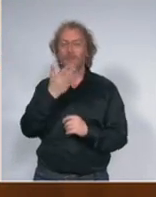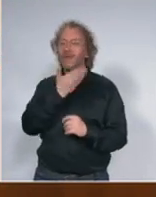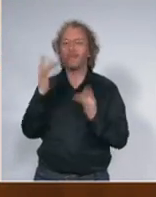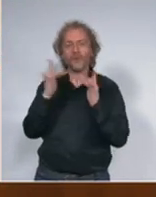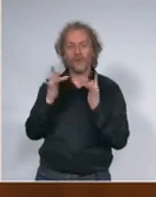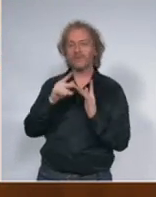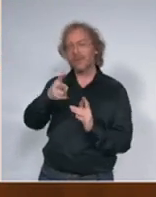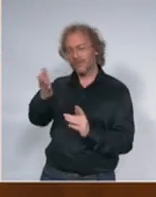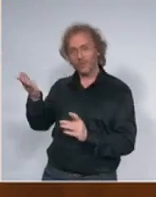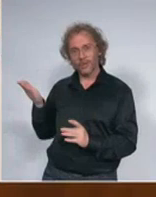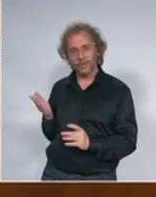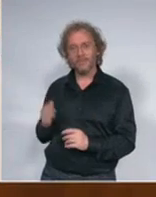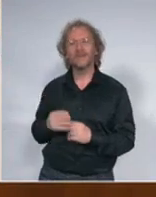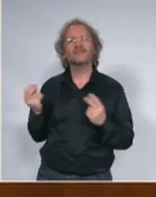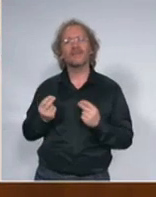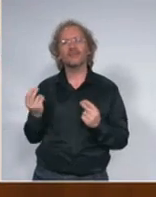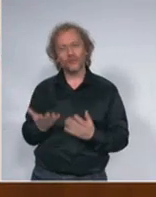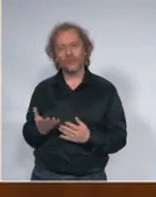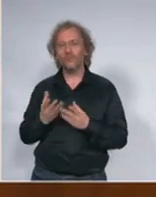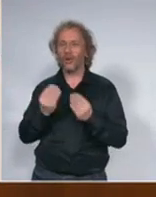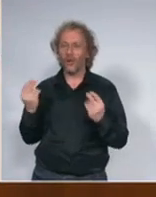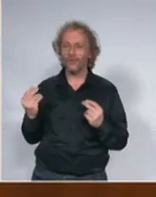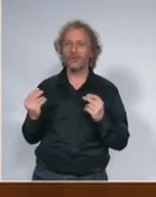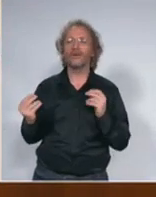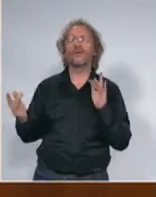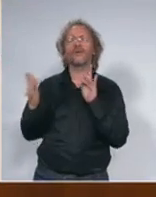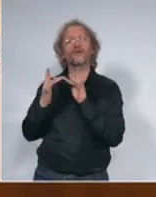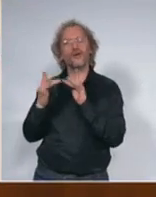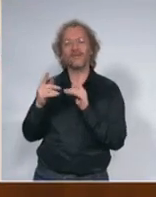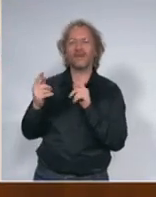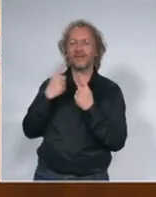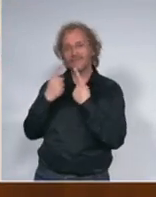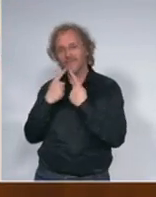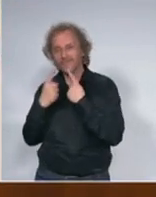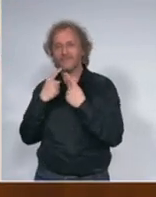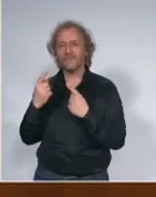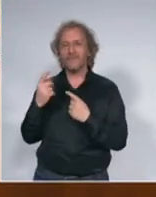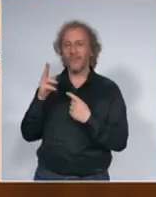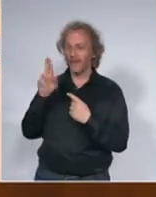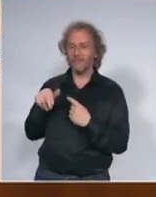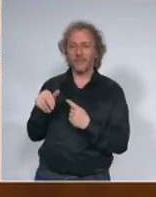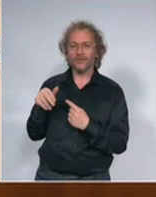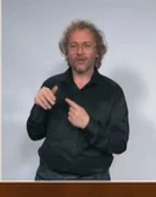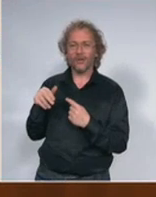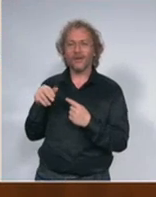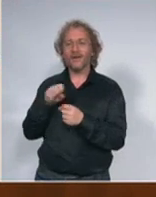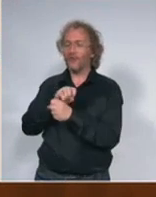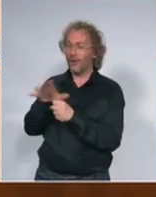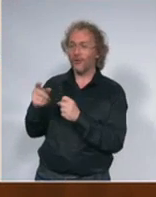masa ljudi će da dođe u kontakt sa virusom preko 80% neće imat nikakve te gobe